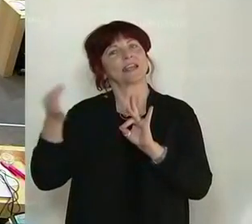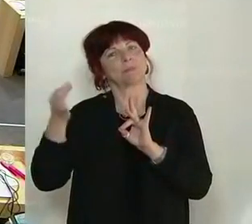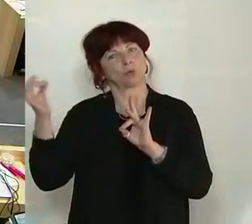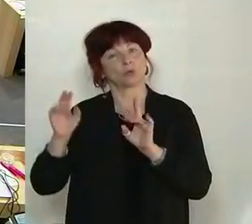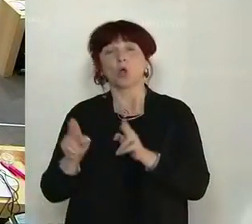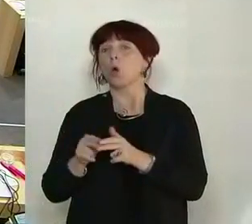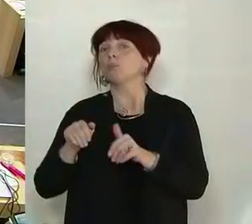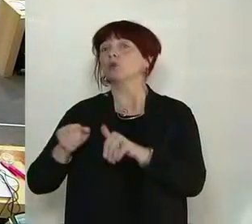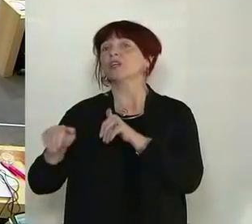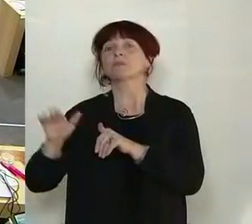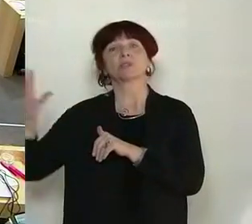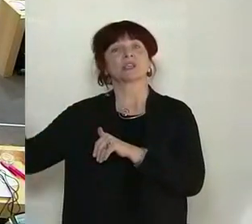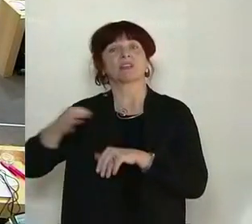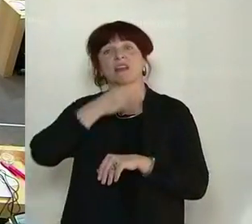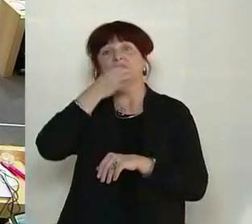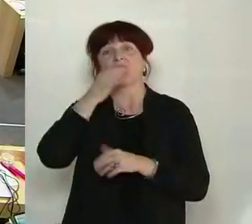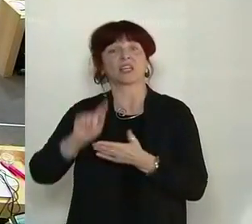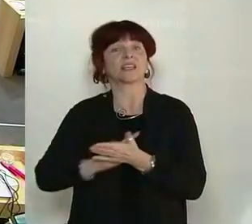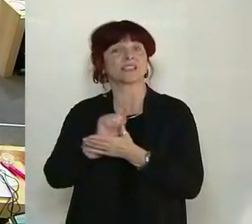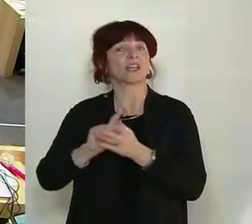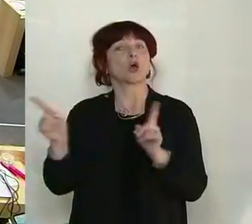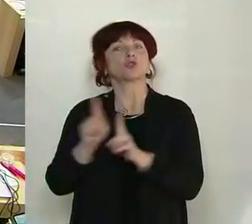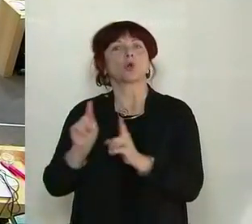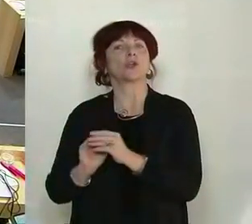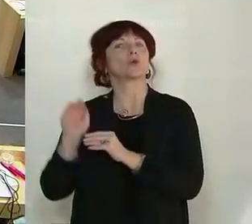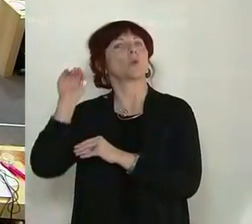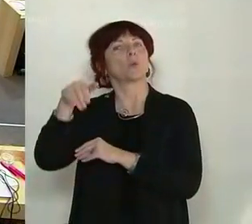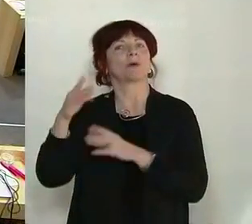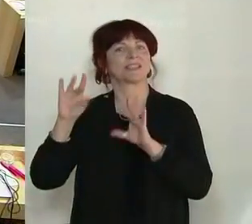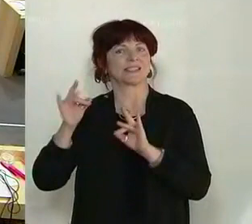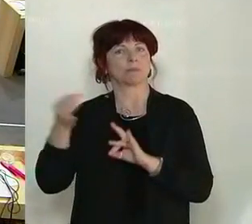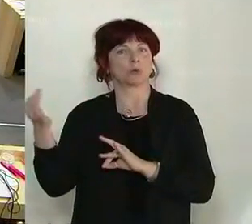Und die erste Rednerin ist auch die Antragstellerin Sabine Schatz von der SPÖ.